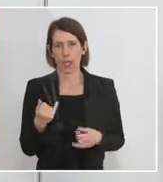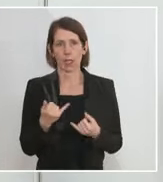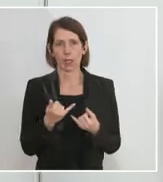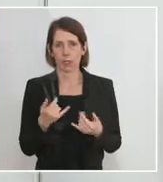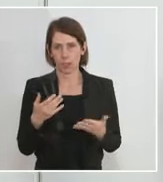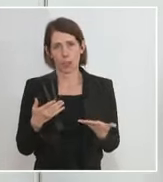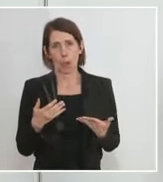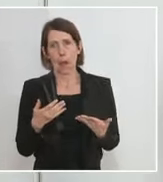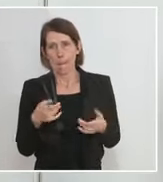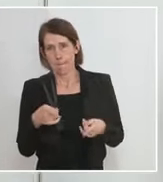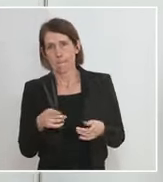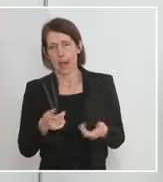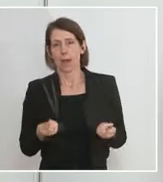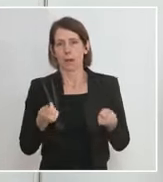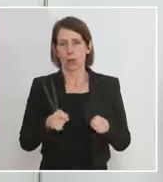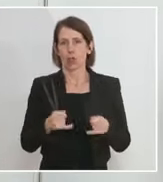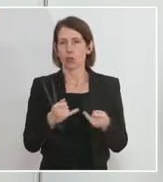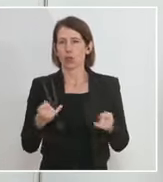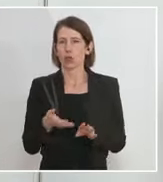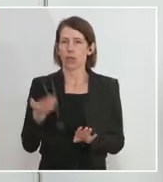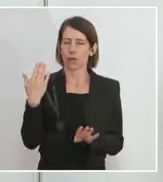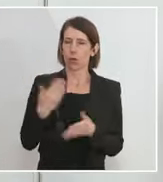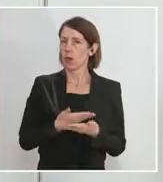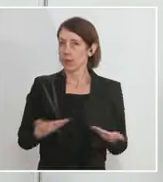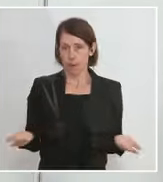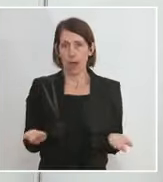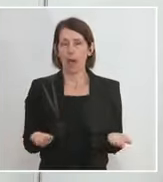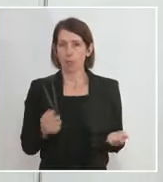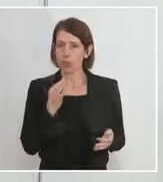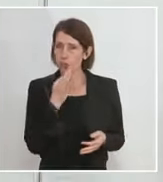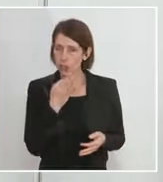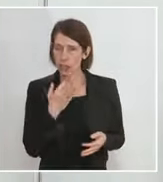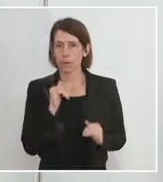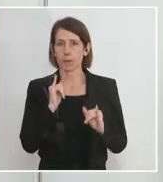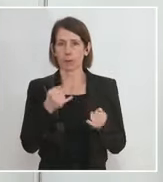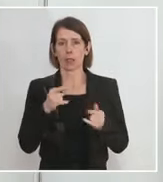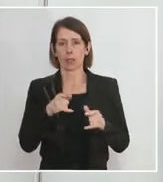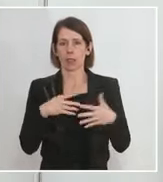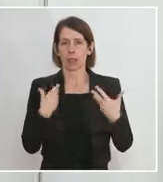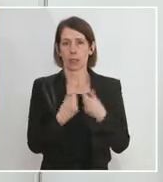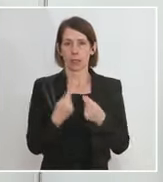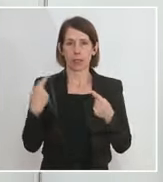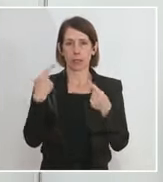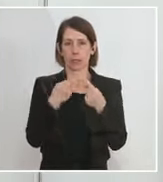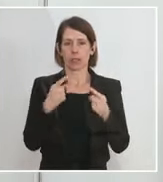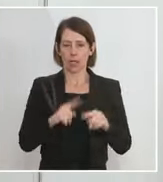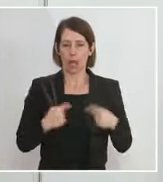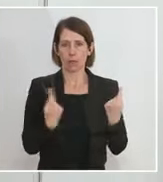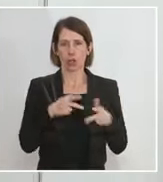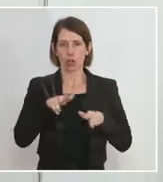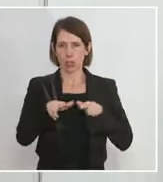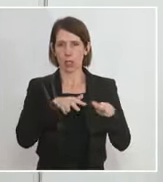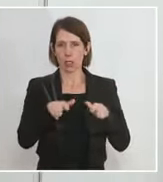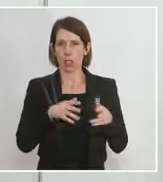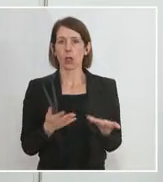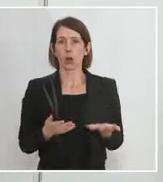den Beschlüssen drinnen wie niemals zuvor. Das ist sicher ein gemeinsames Anliegen dieser Regierung, ein gemeinsames Projekt.